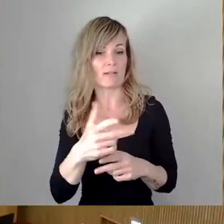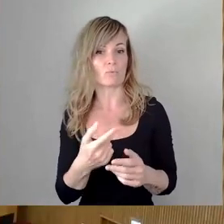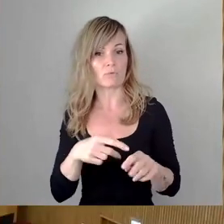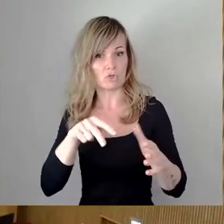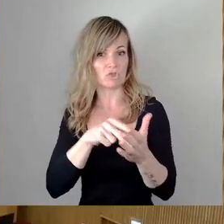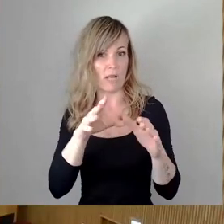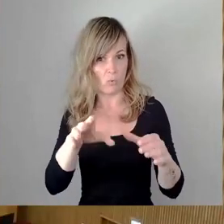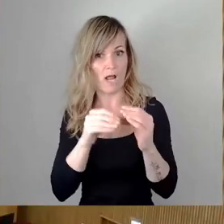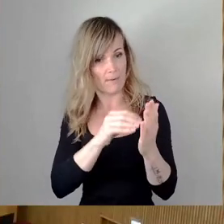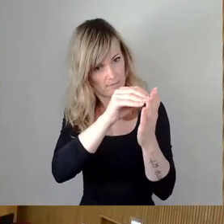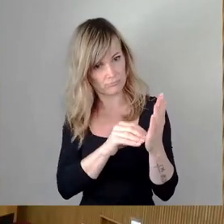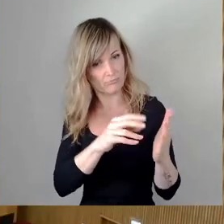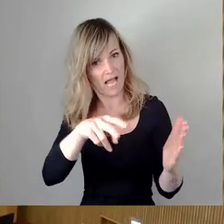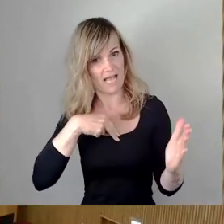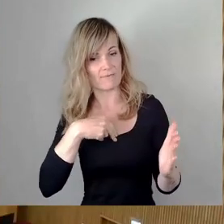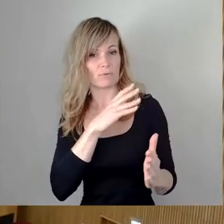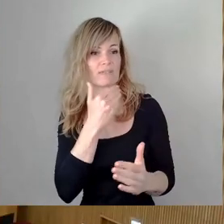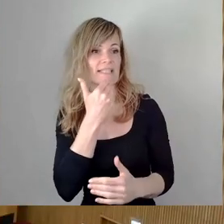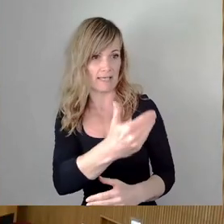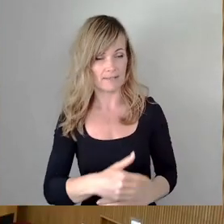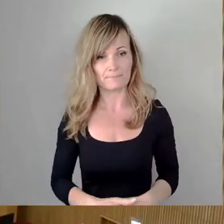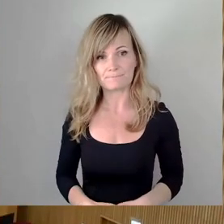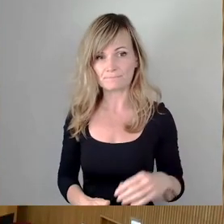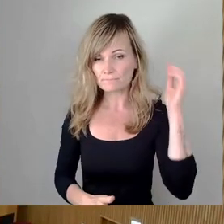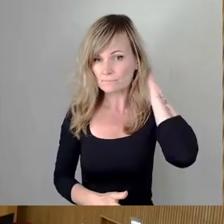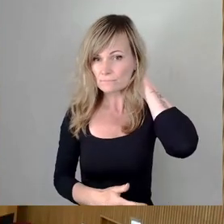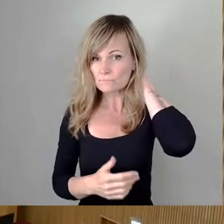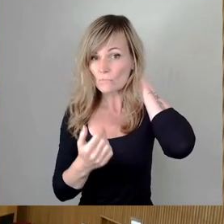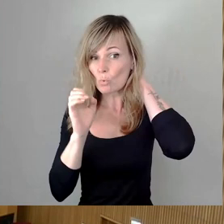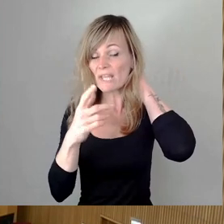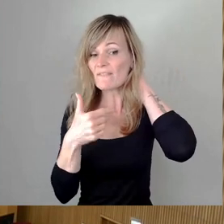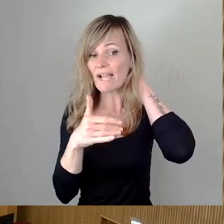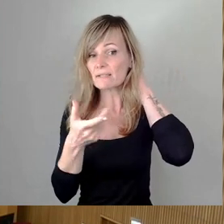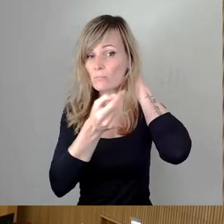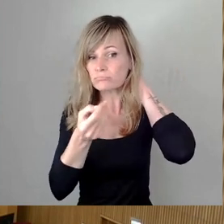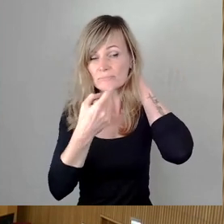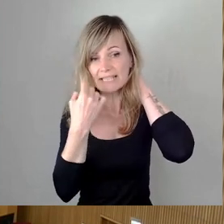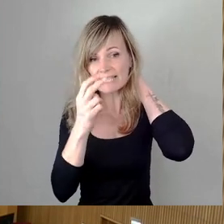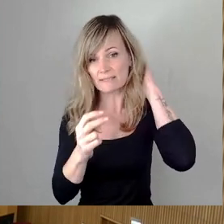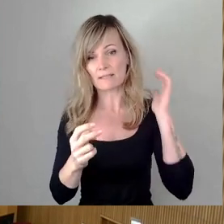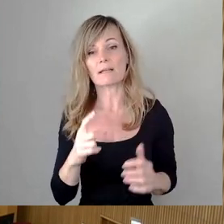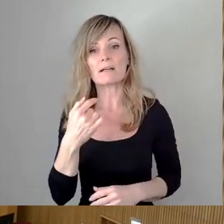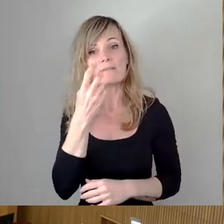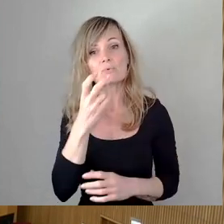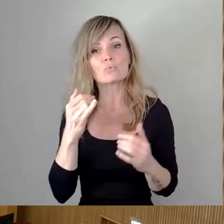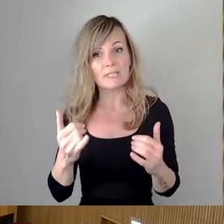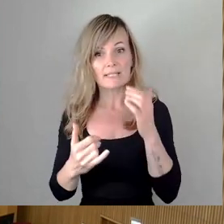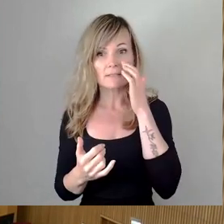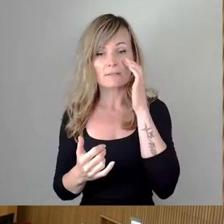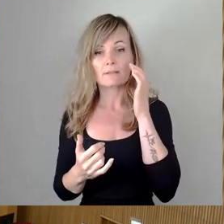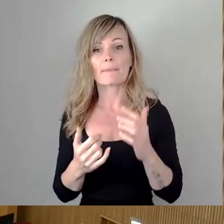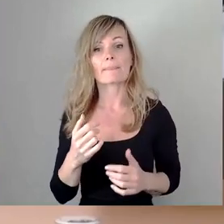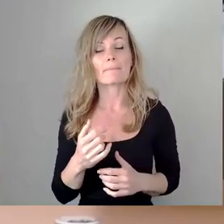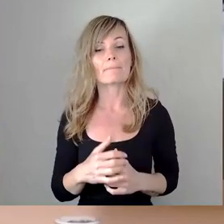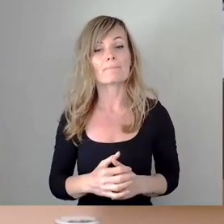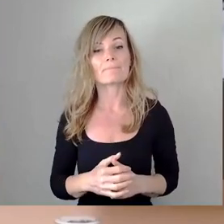Okay, weitere Redner sehe ich nicht und wir würden es jetzt mal so versuchen, bevor ich frage, ob